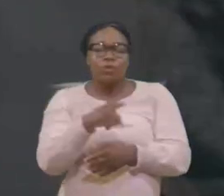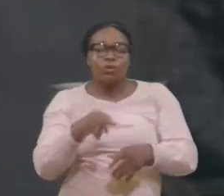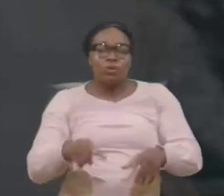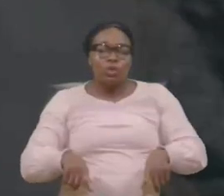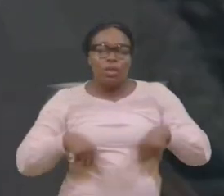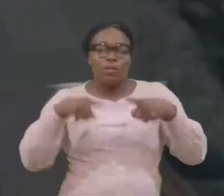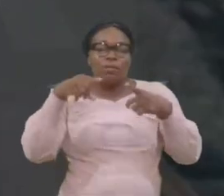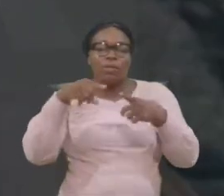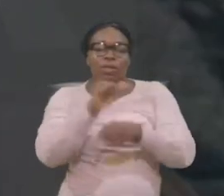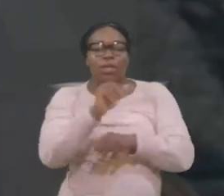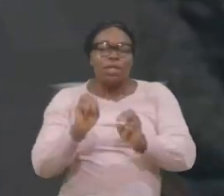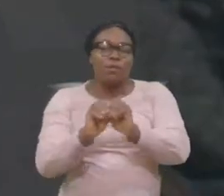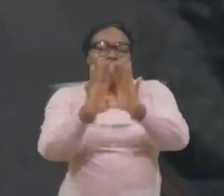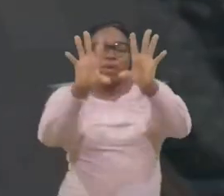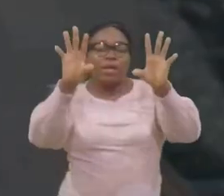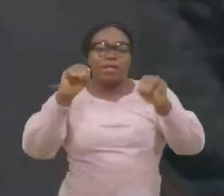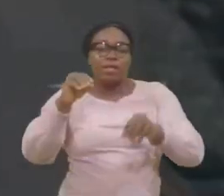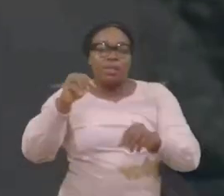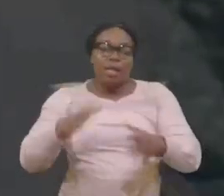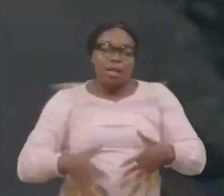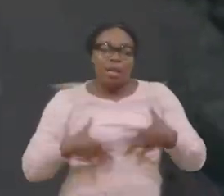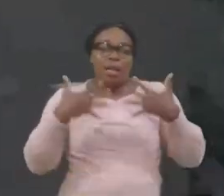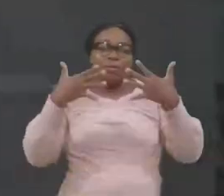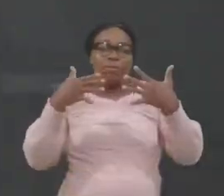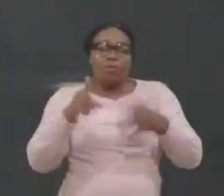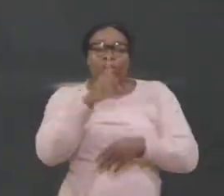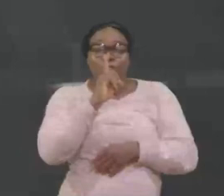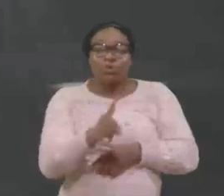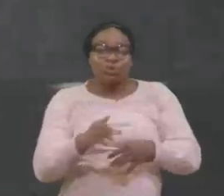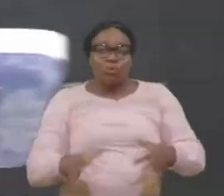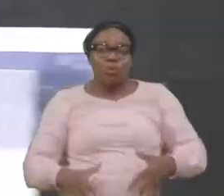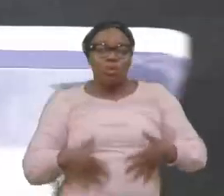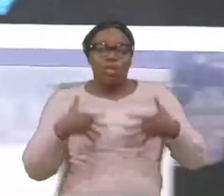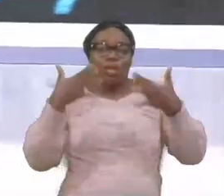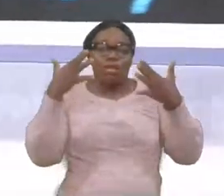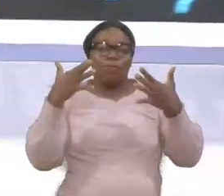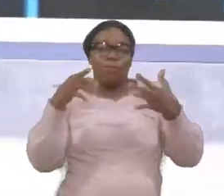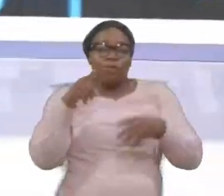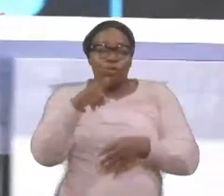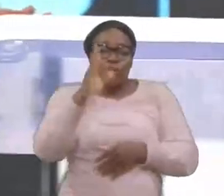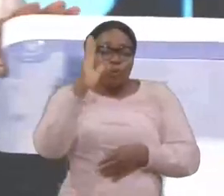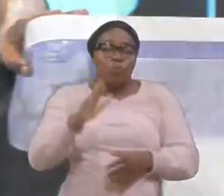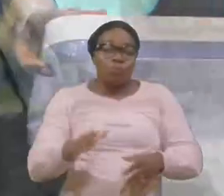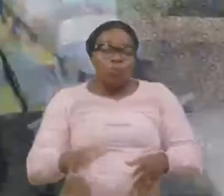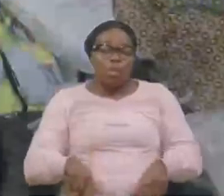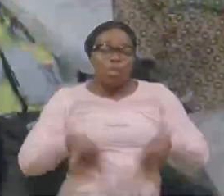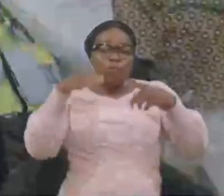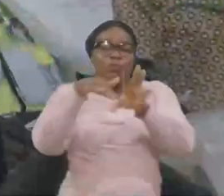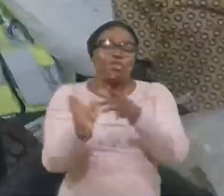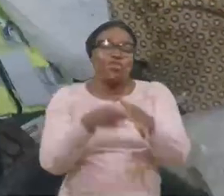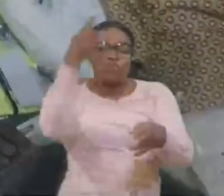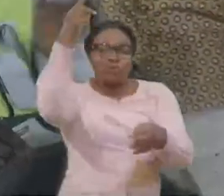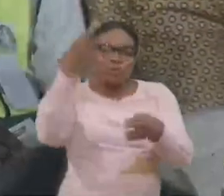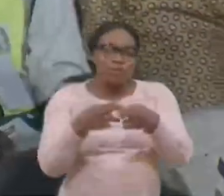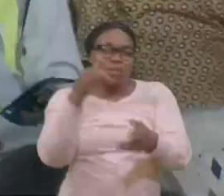Tu mèneras une vie radieuse, Une vie pardonnée, Une vie rassurée, Tu mèneras une vie radieuse, Radieuse